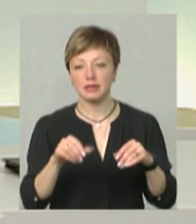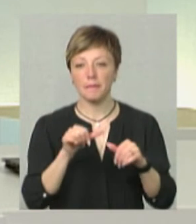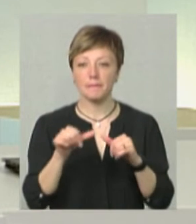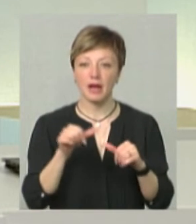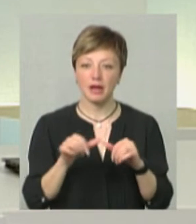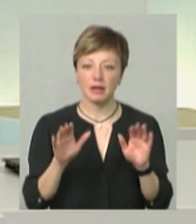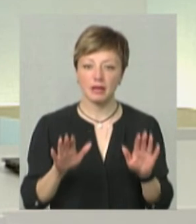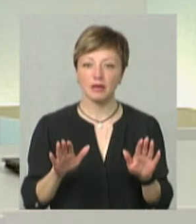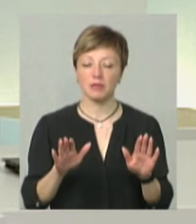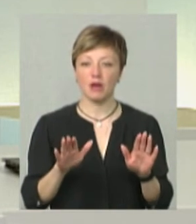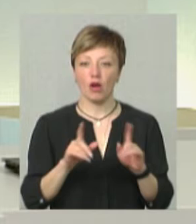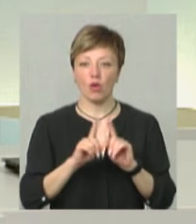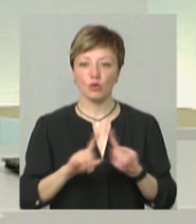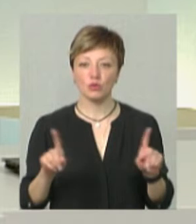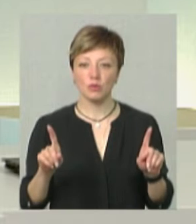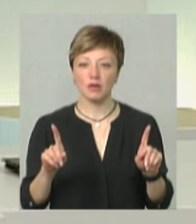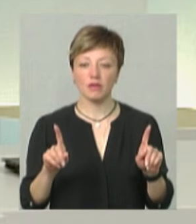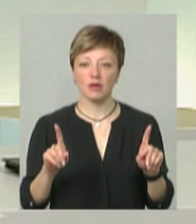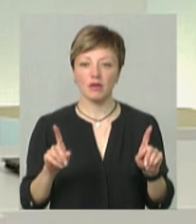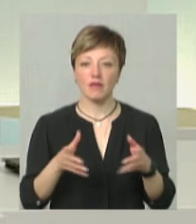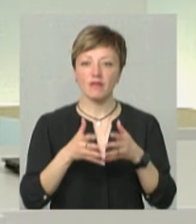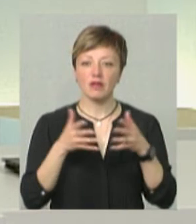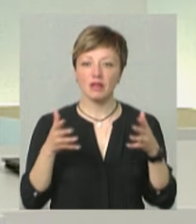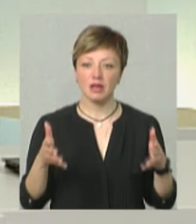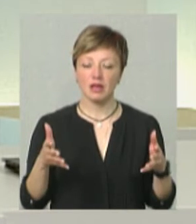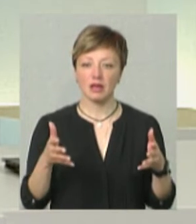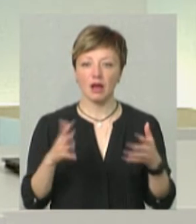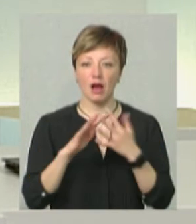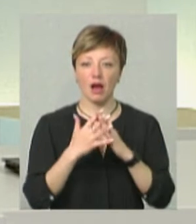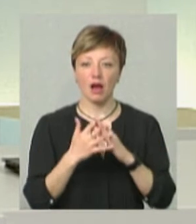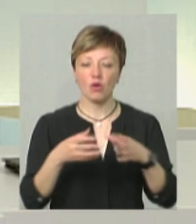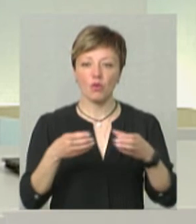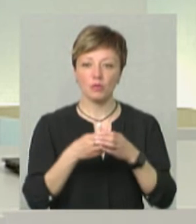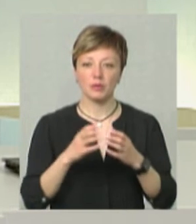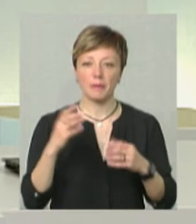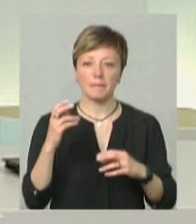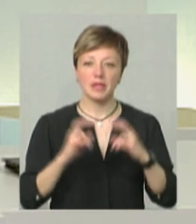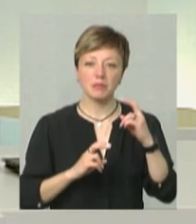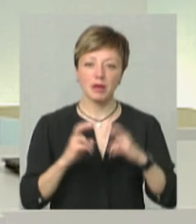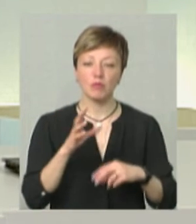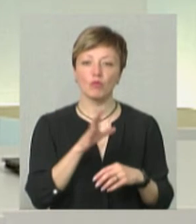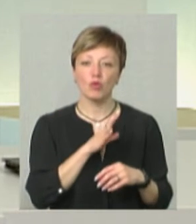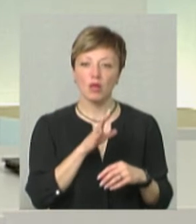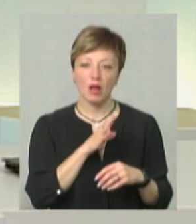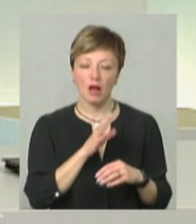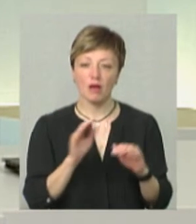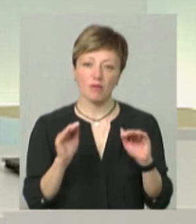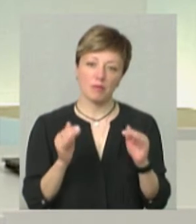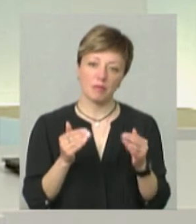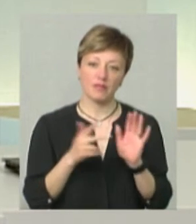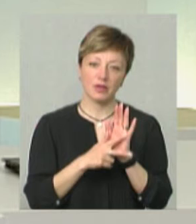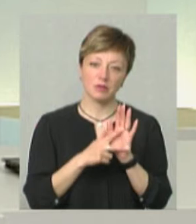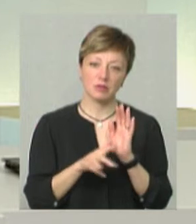пальним, особливо в великих в агрохолдингах, в великих сільгоспідприємствах була в межах десь